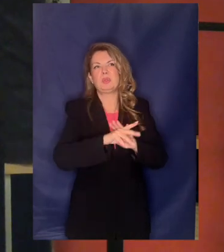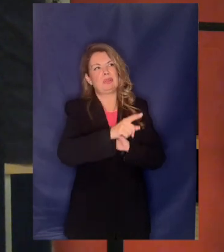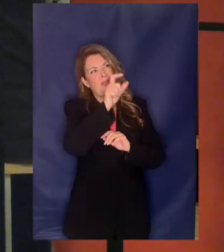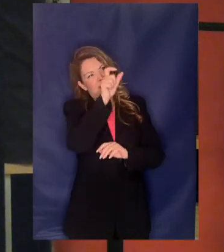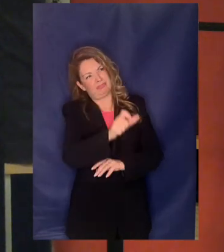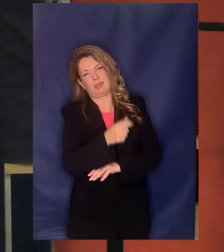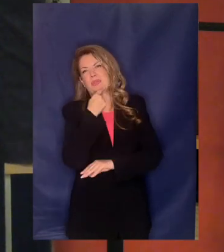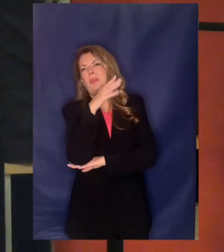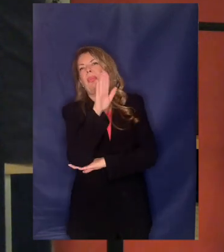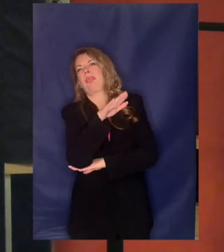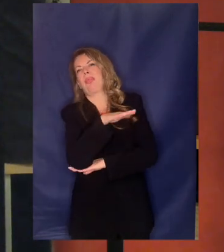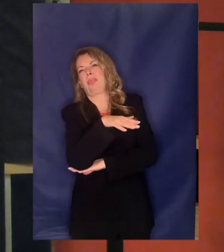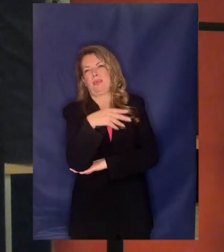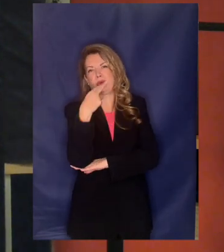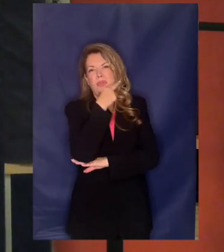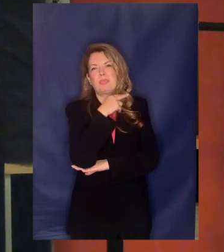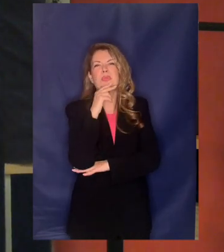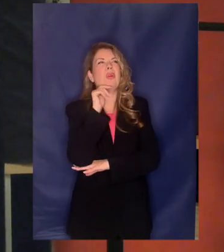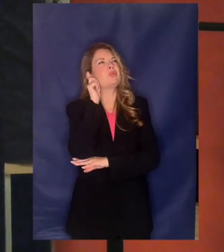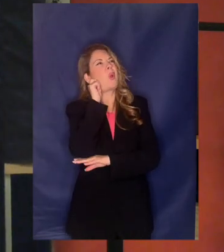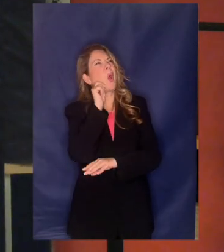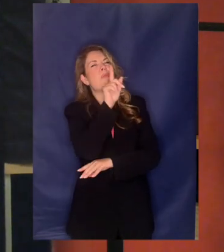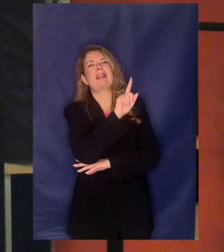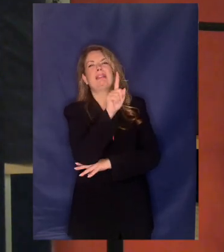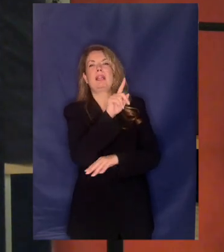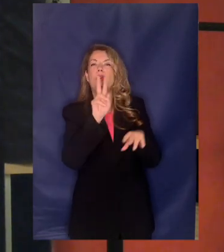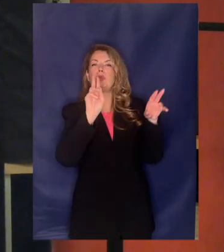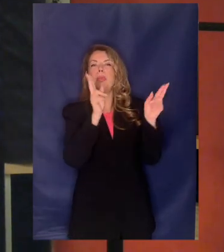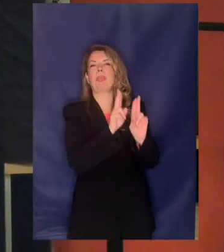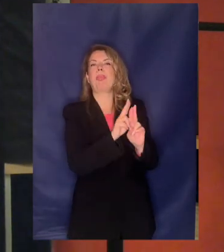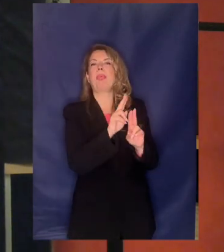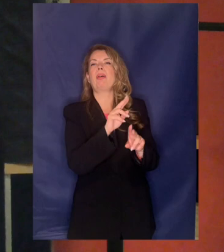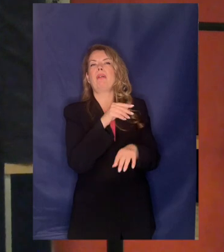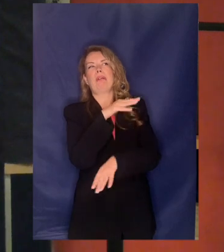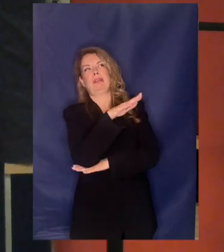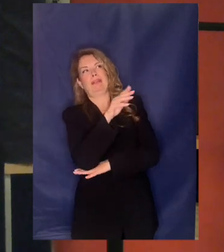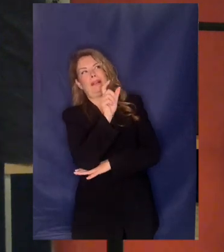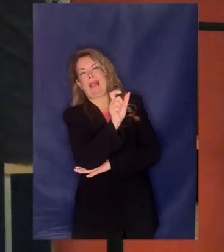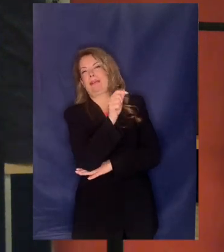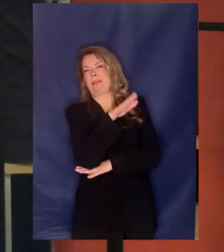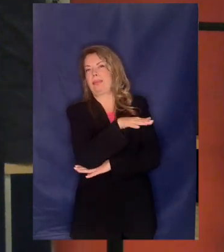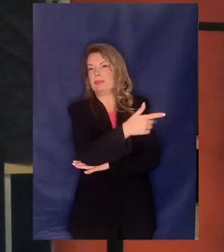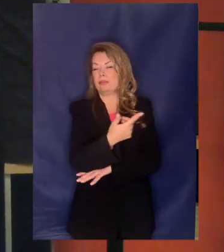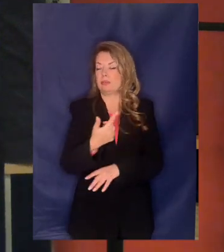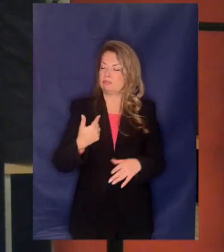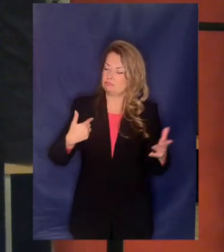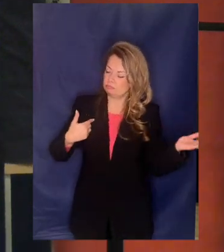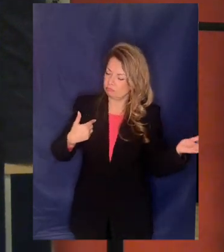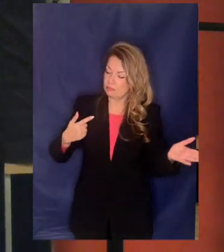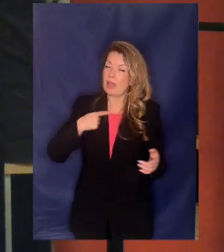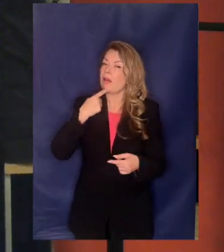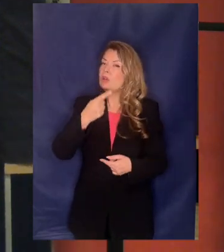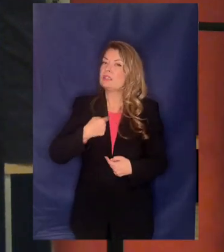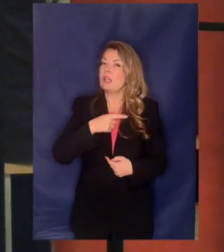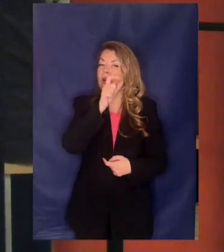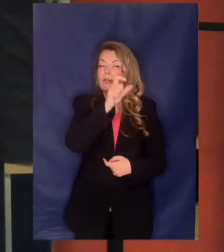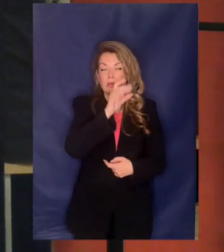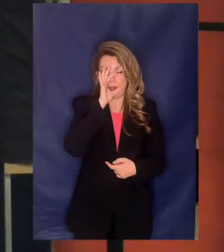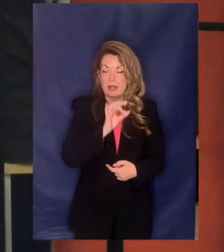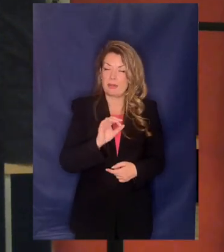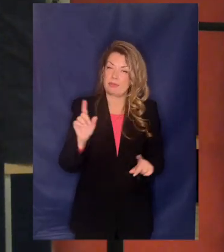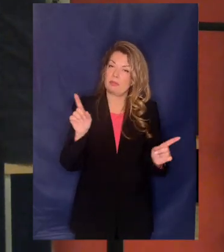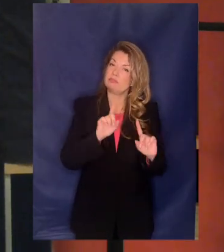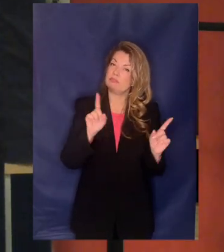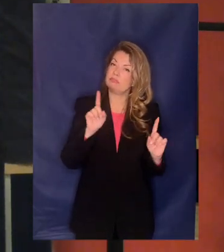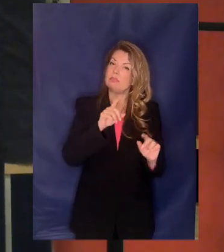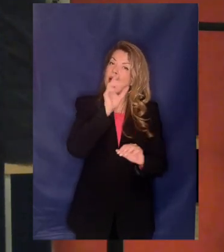κούλοι και πάει λέγοντας εγώ διαφοροποιούμαι και λέω ότι ο κύριος Μητσοτάκης ο οποίος είπαμε δεν λέει η αλήθεια είναι πάρα πολύ